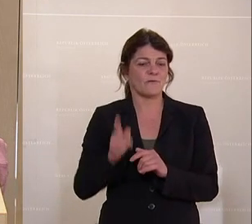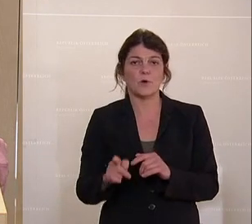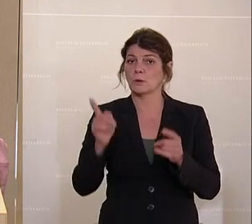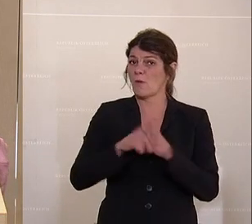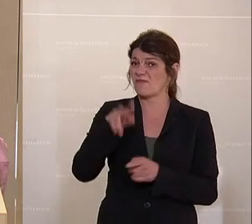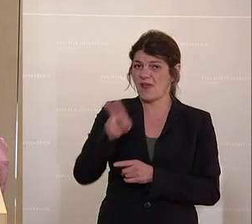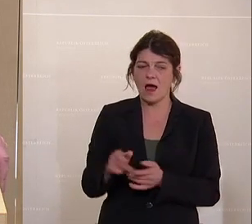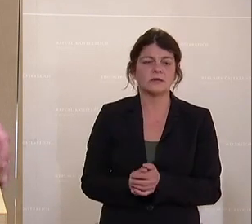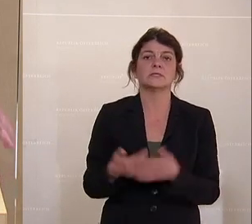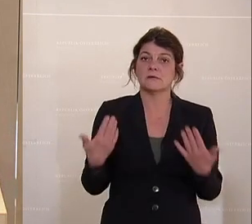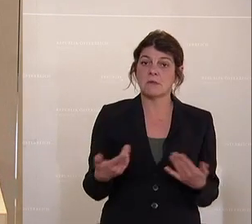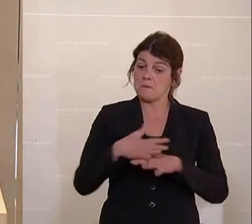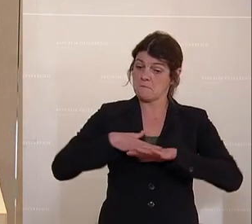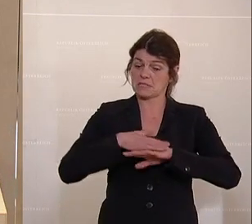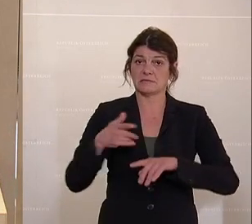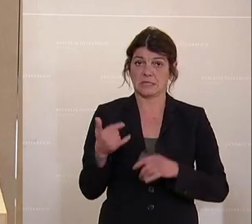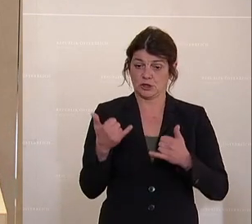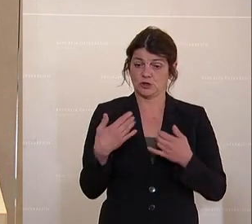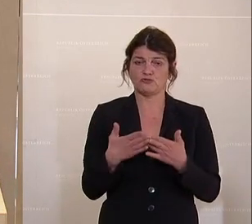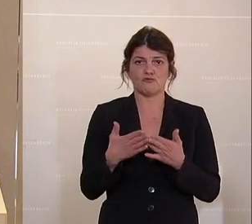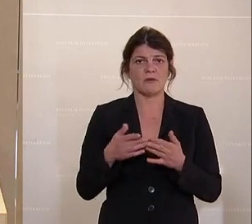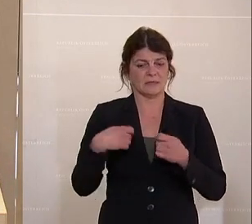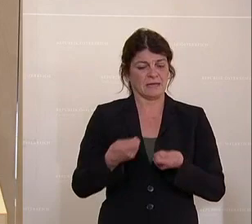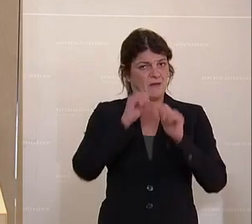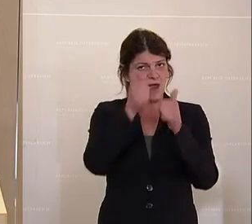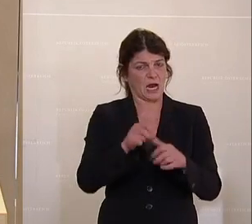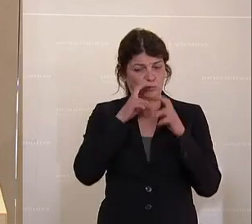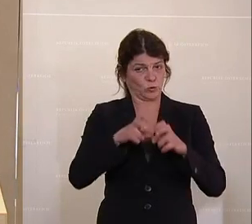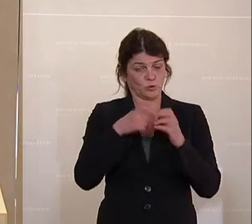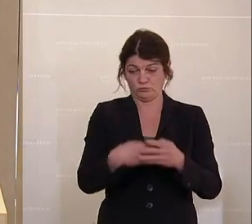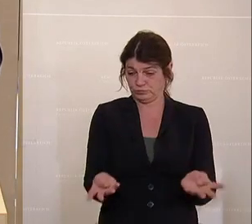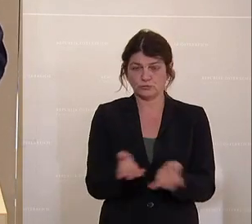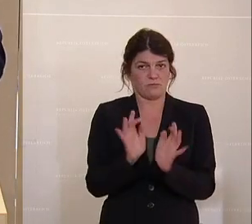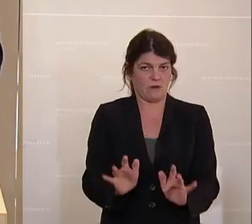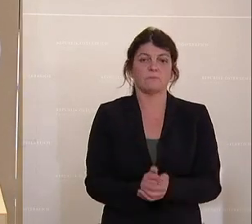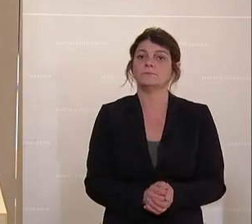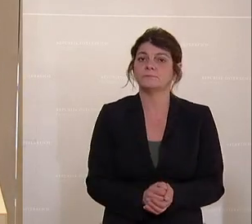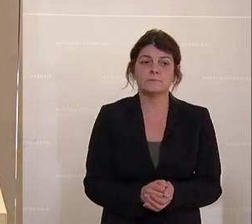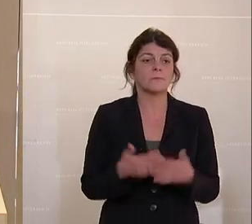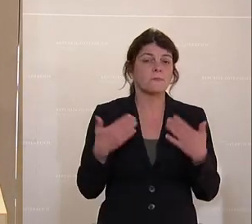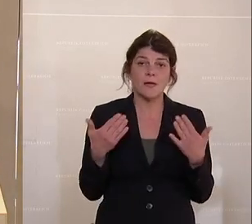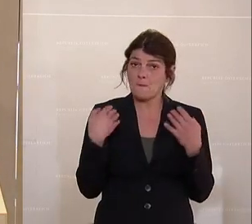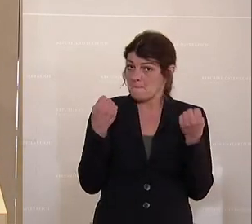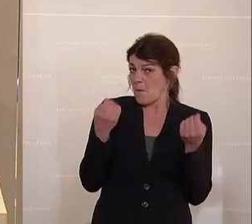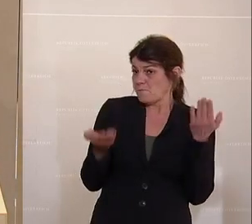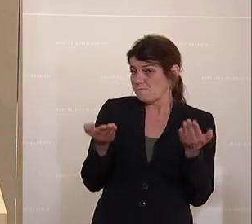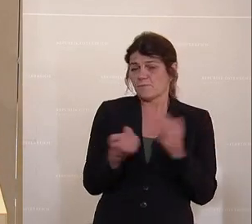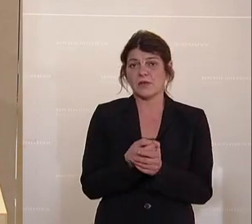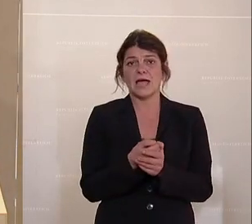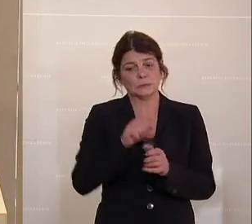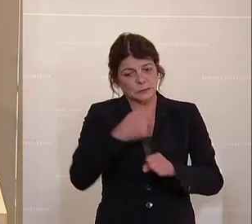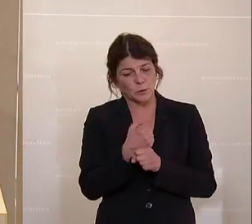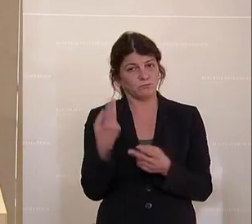Basis des bereits vorliegenden Variantenuntersuchungen. Also ich hoffe, dass vielleicht eine